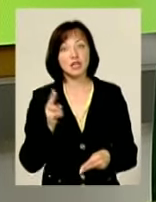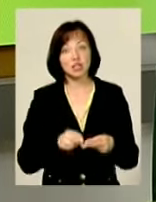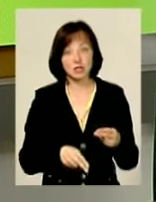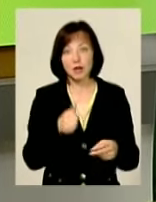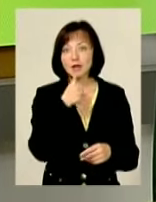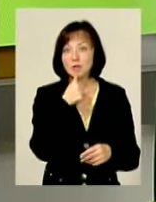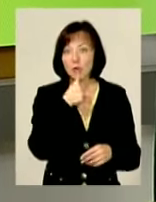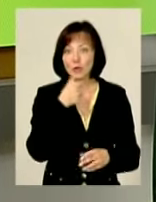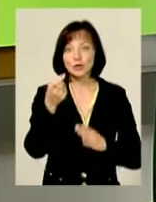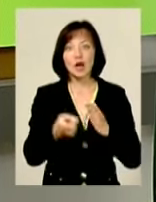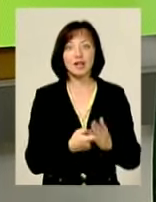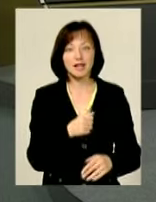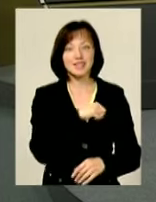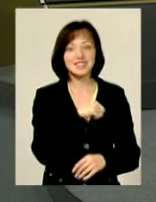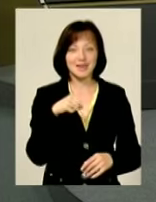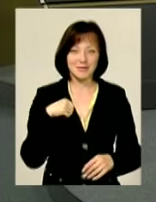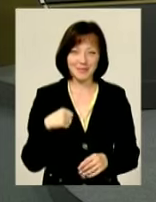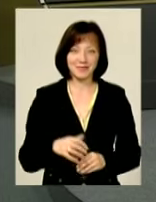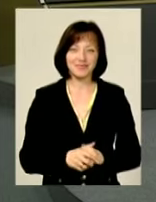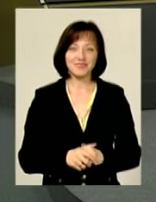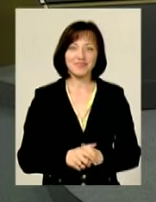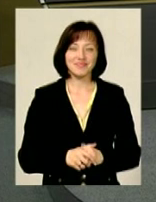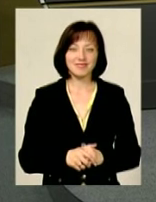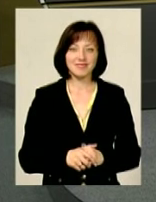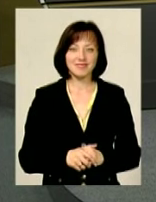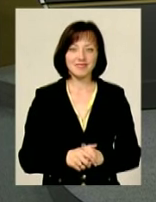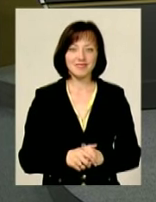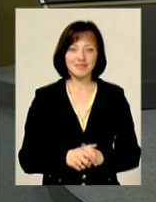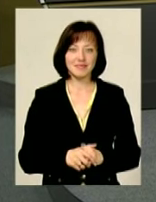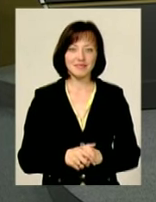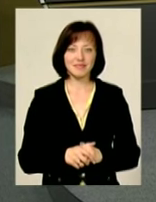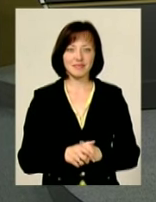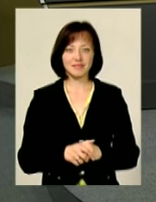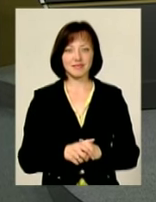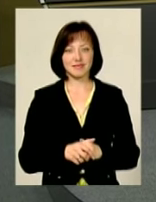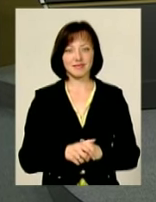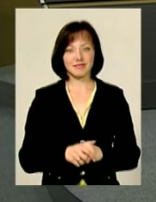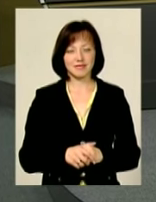то ви спробуєте здогадатися. здогадатися в процесі. Так, самі вже, так би мовити.